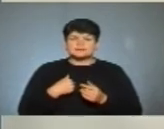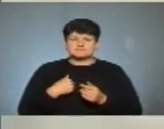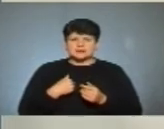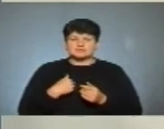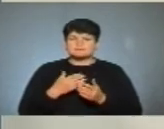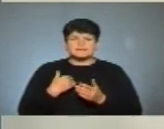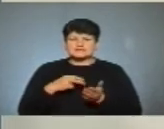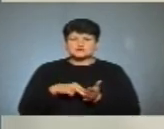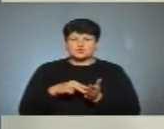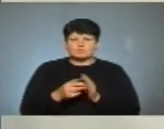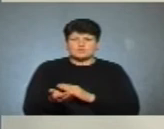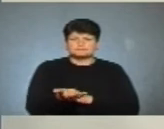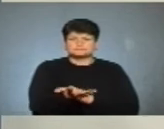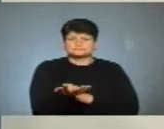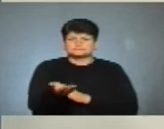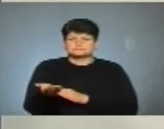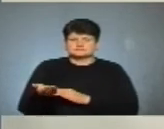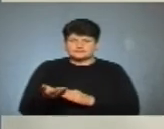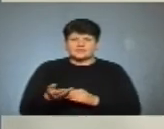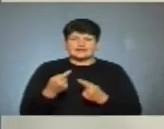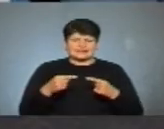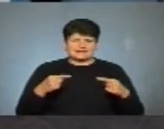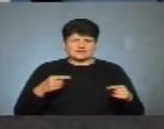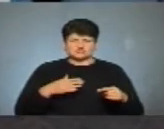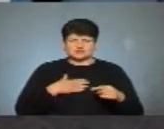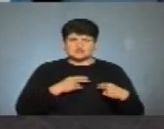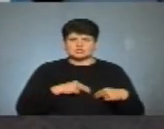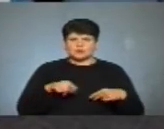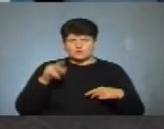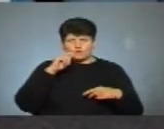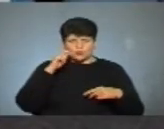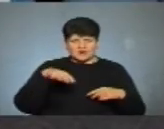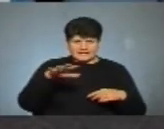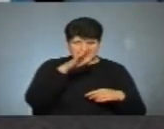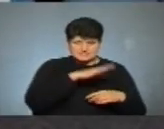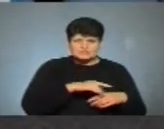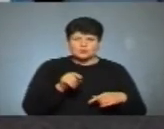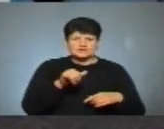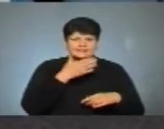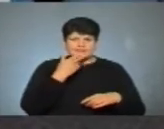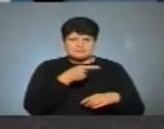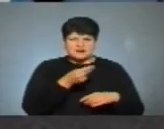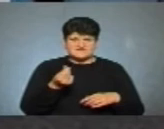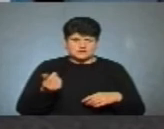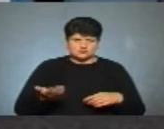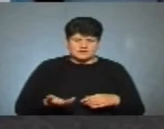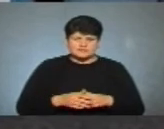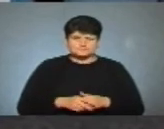Тобто, ми не стоїмо з простягнутою рукою, що, як інші наші колеги по країні, і в них немає фінансування.